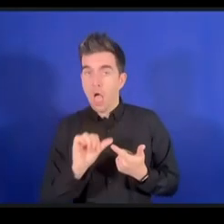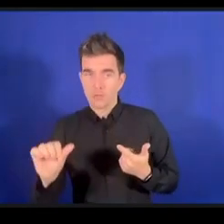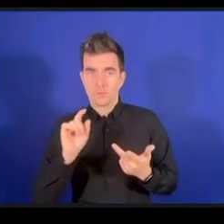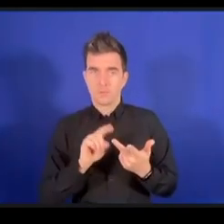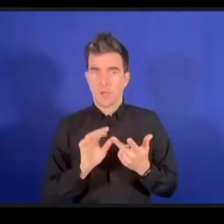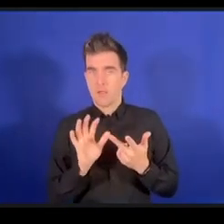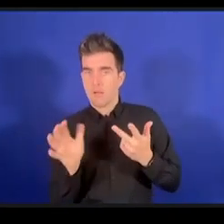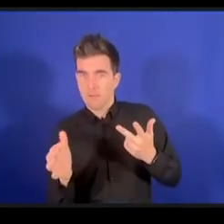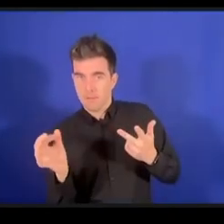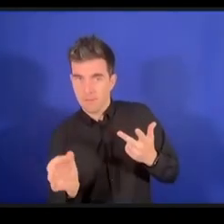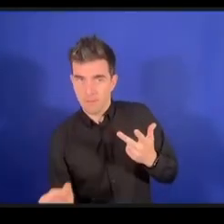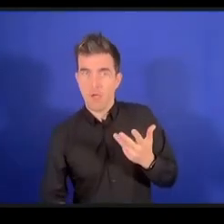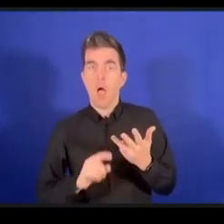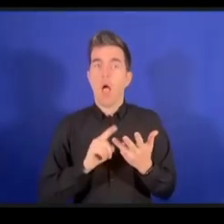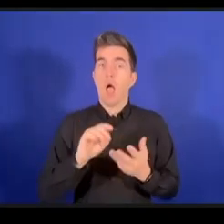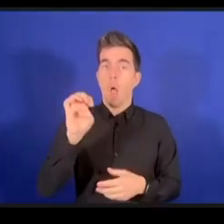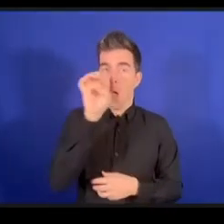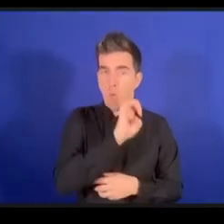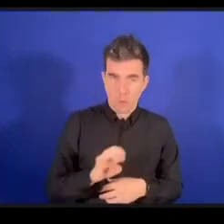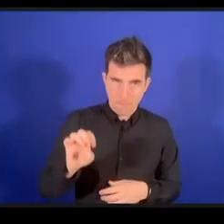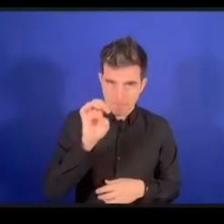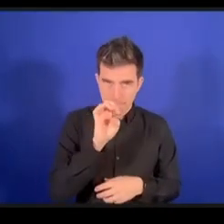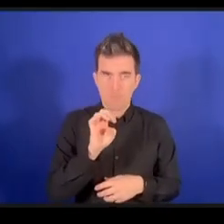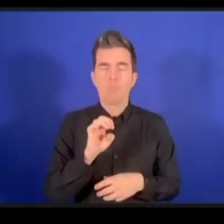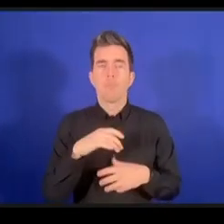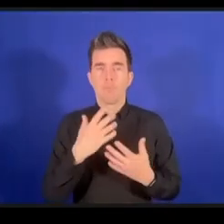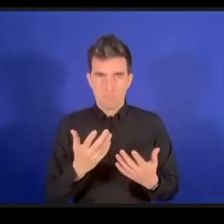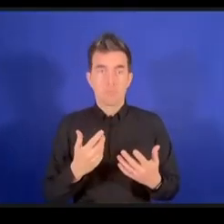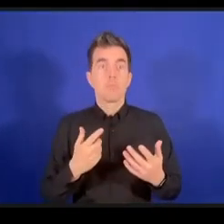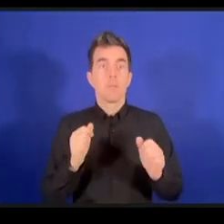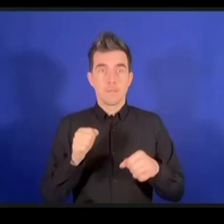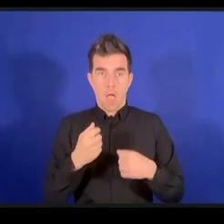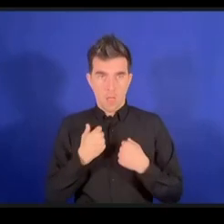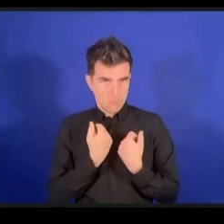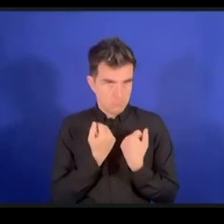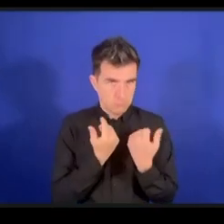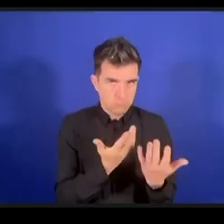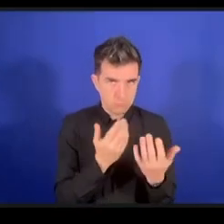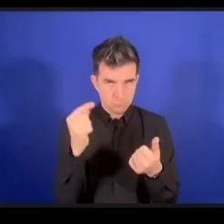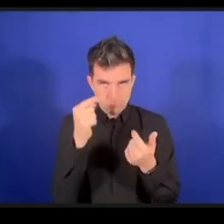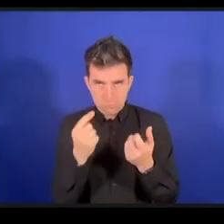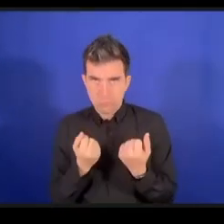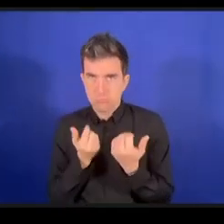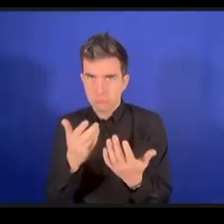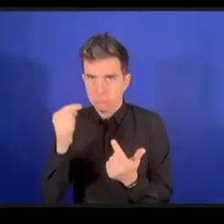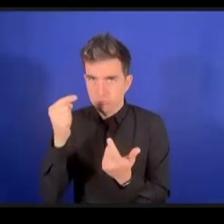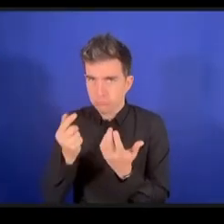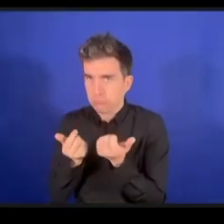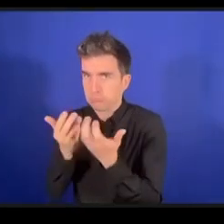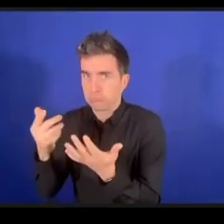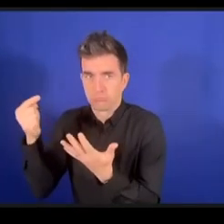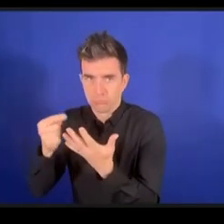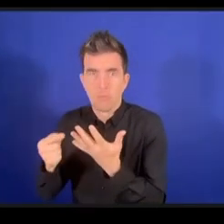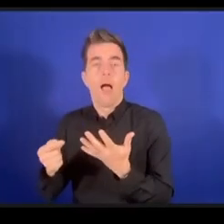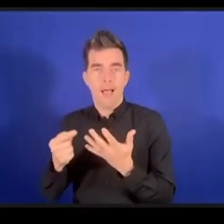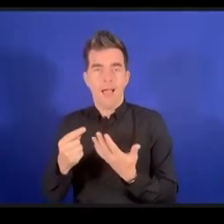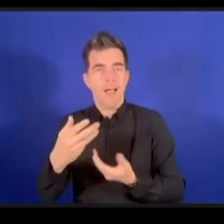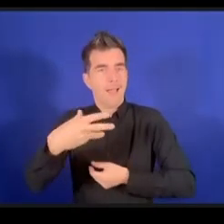بحثية بدعم سخيين من طرف جوجل